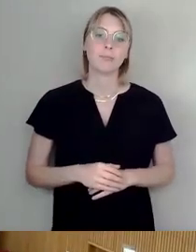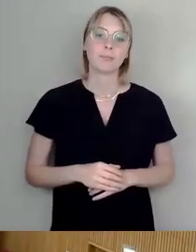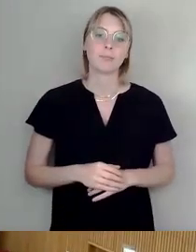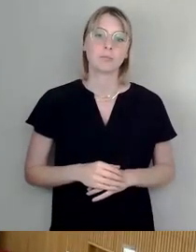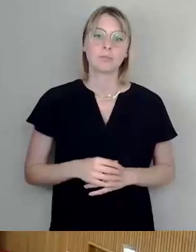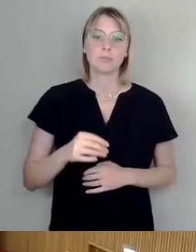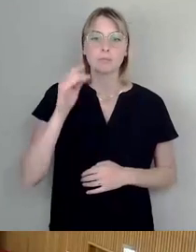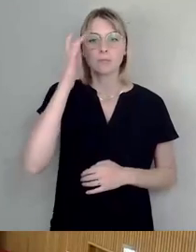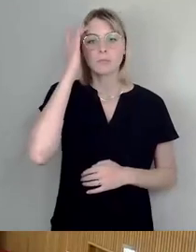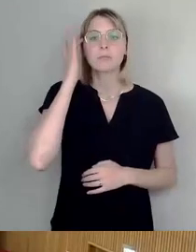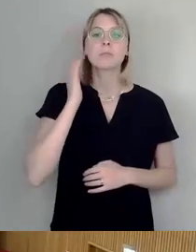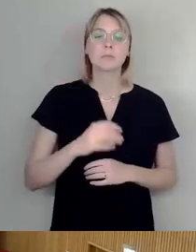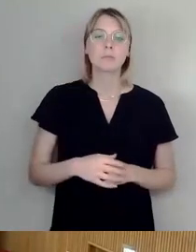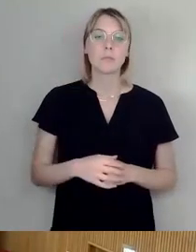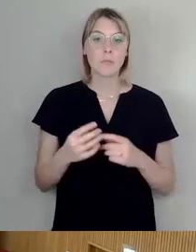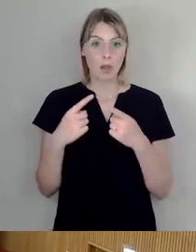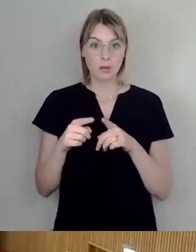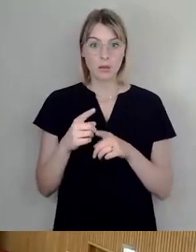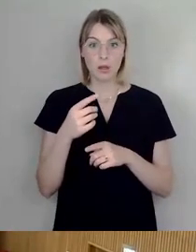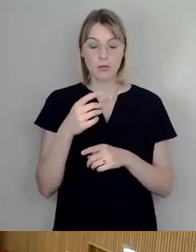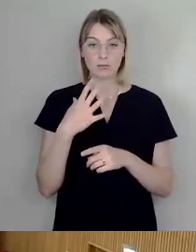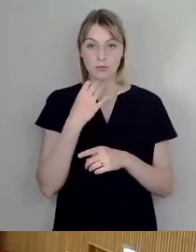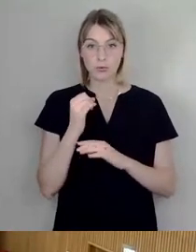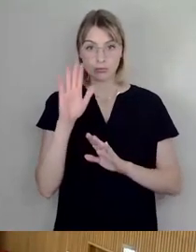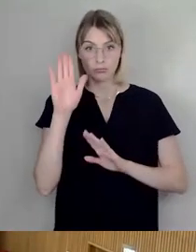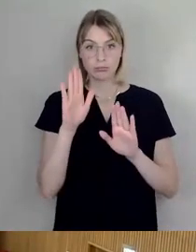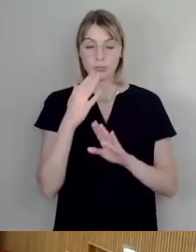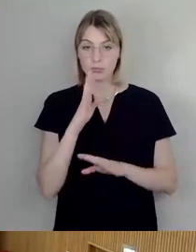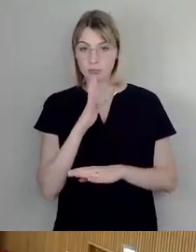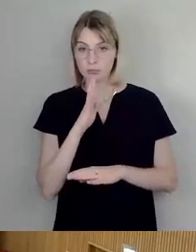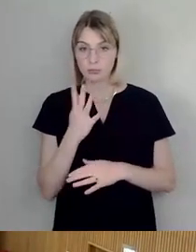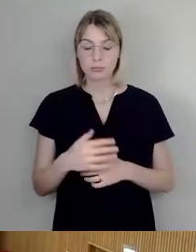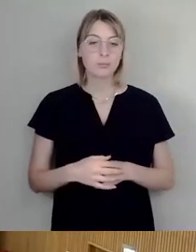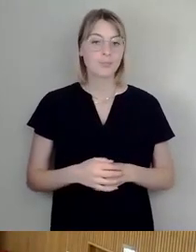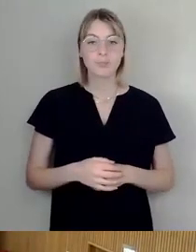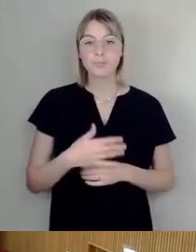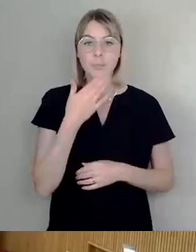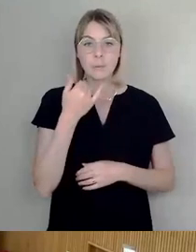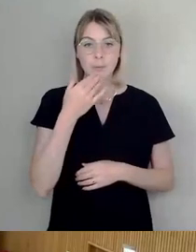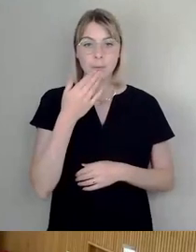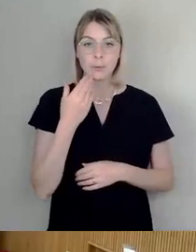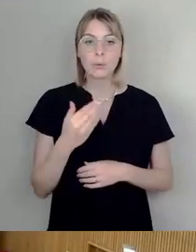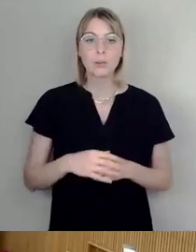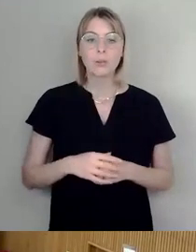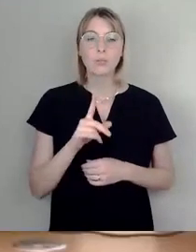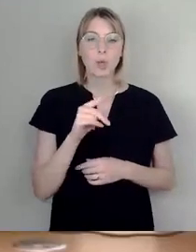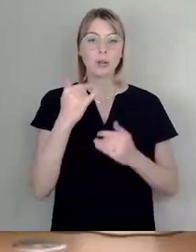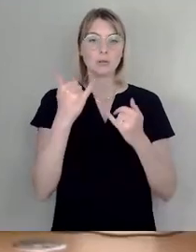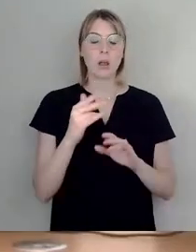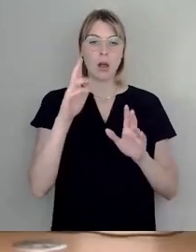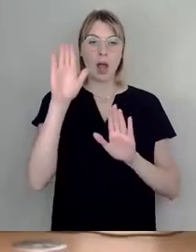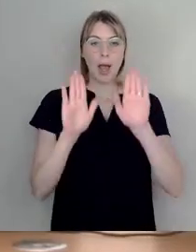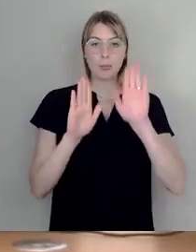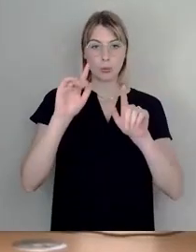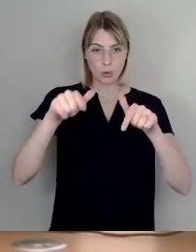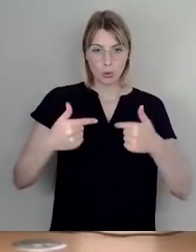Gibt es weitere Wortmeldungen? Das sehe ich nicht. Da kommen wir zur Abstimmung. Ich würde zuerst den